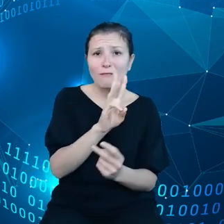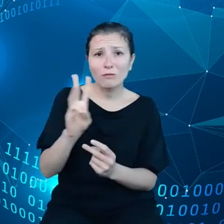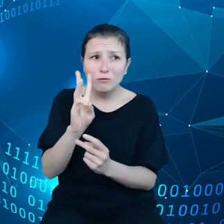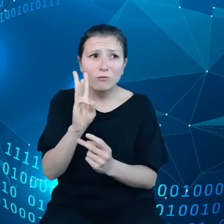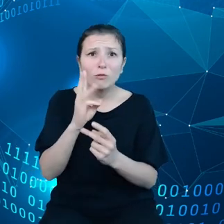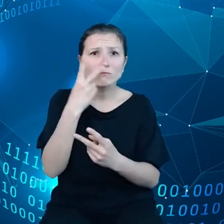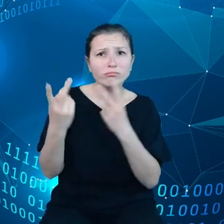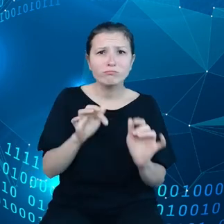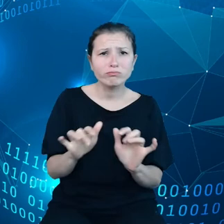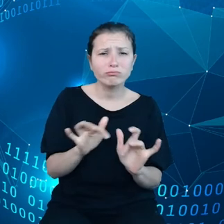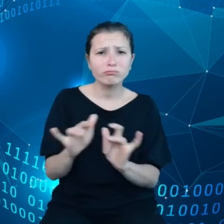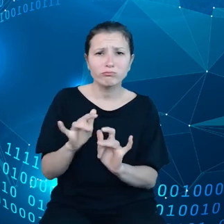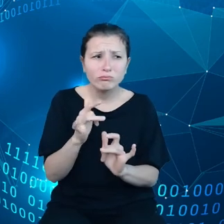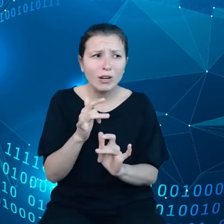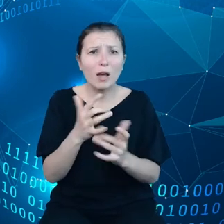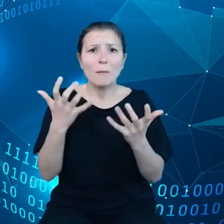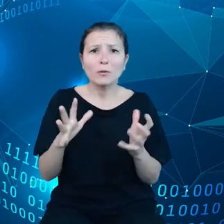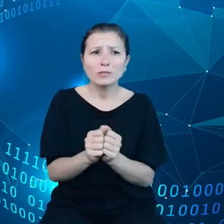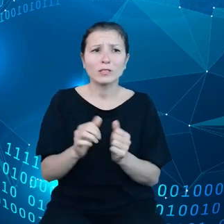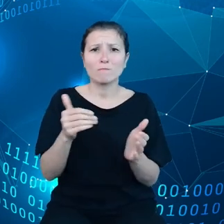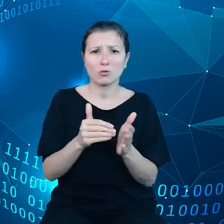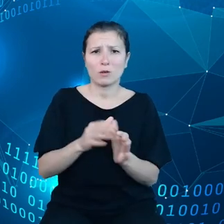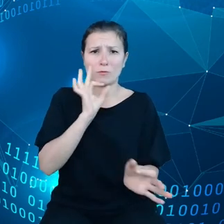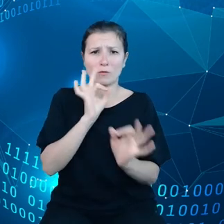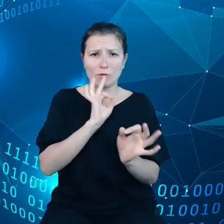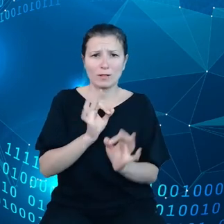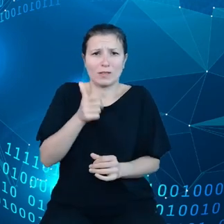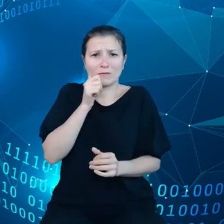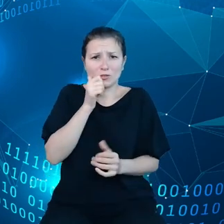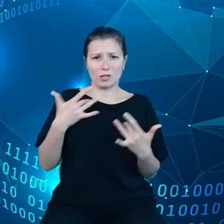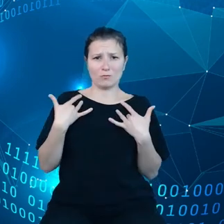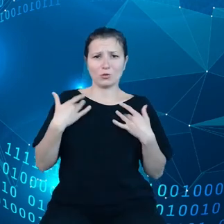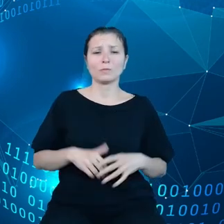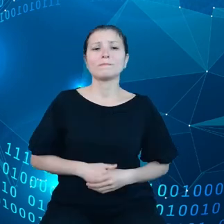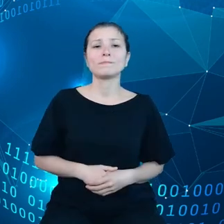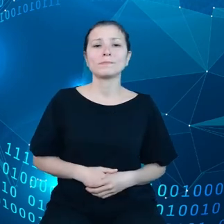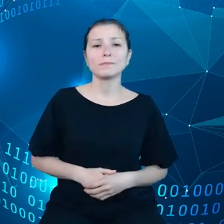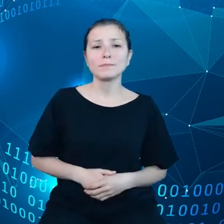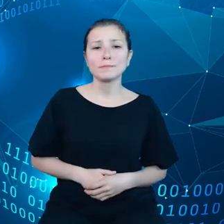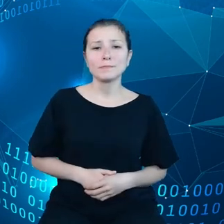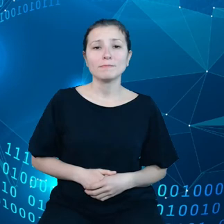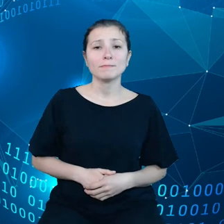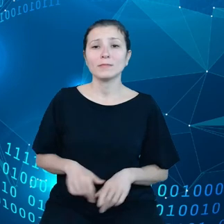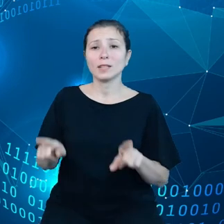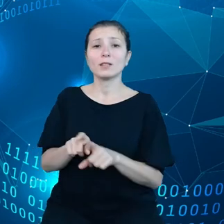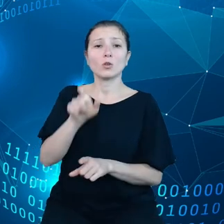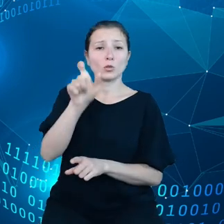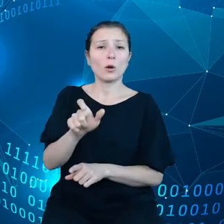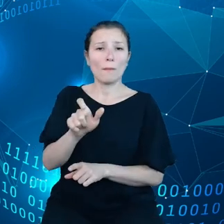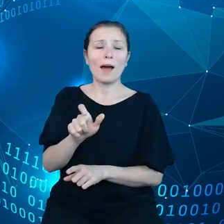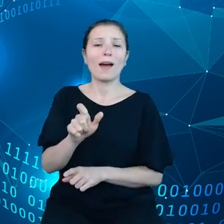potrzebnej nam w życiu codziennym informacji. Mamy też Panią Sokowską 2,